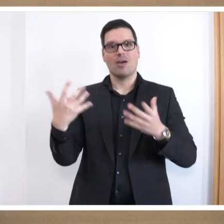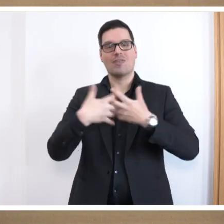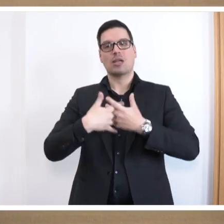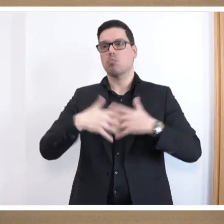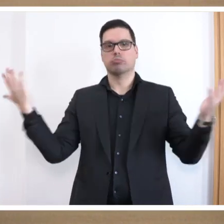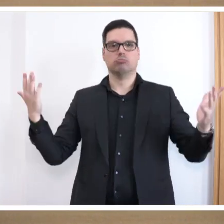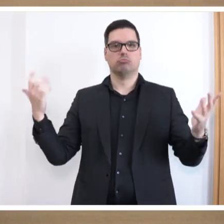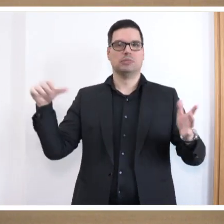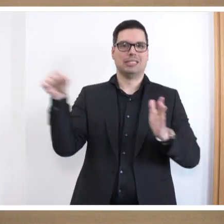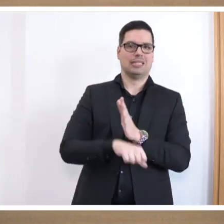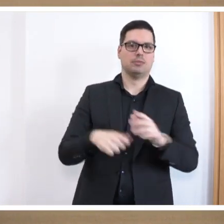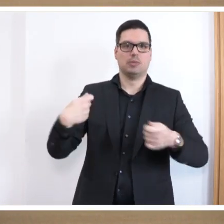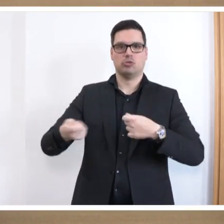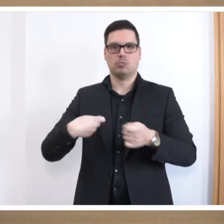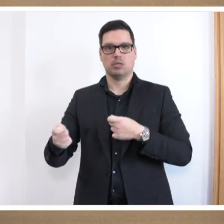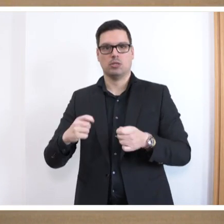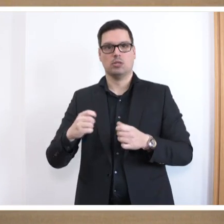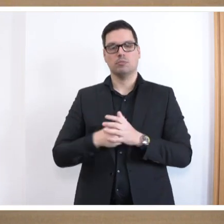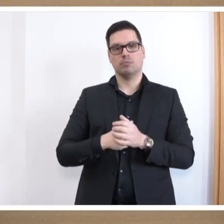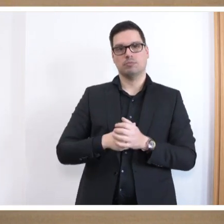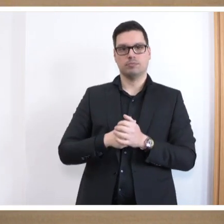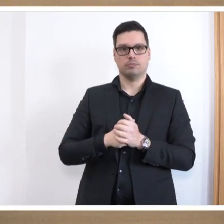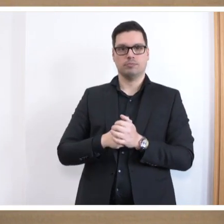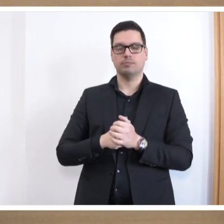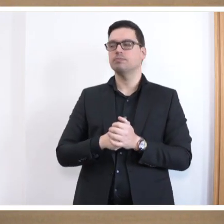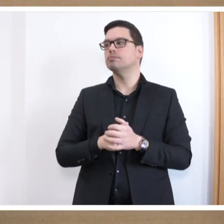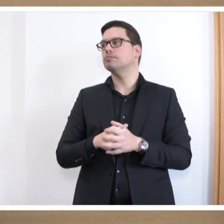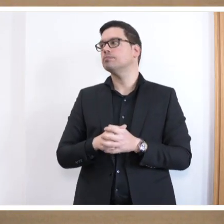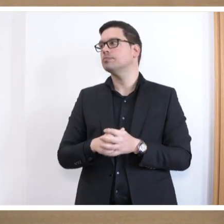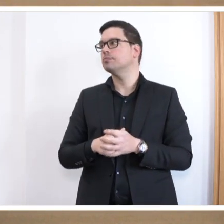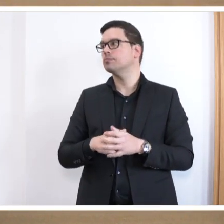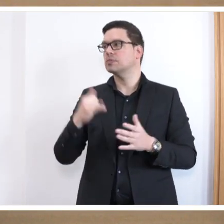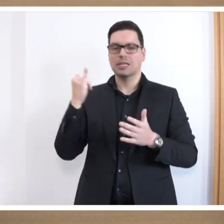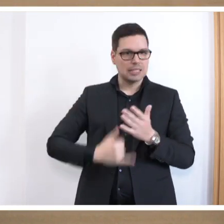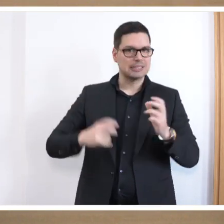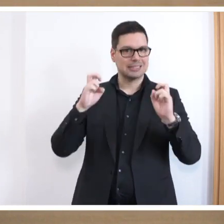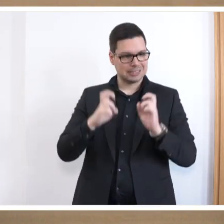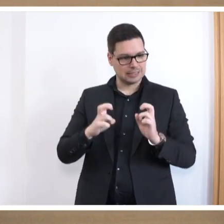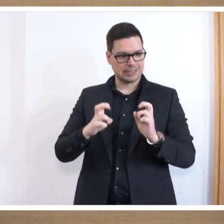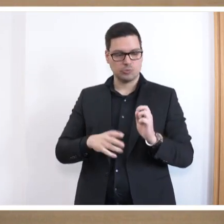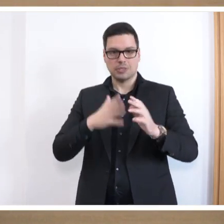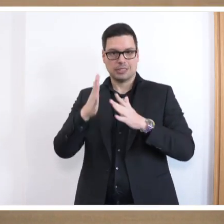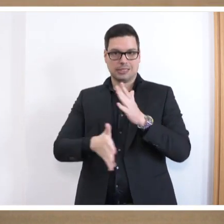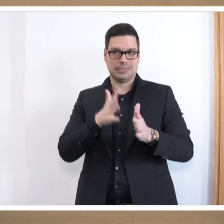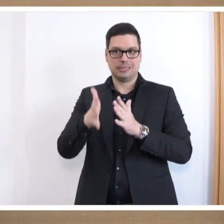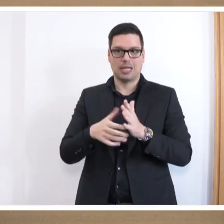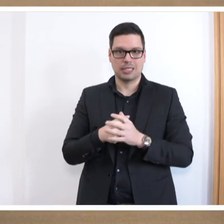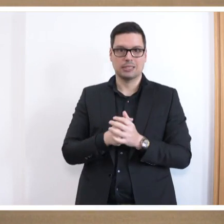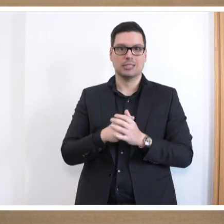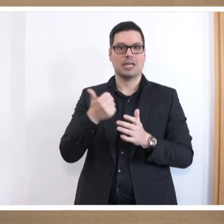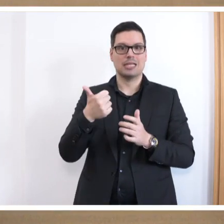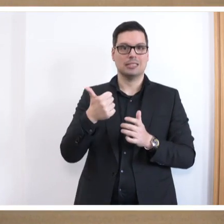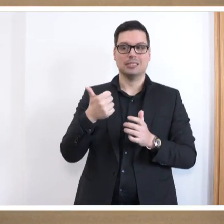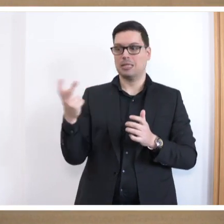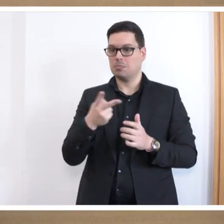Krisenmanagement von Ministerinnen und Kuratoriumsvorsitzenden zu zerstören. Wir haben in der letzten Sitzung hier im Plenum gesagt, mindestens eine der beiden Frauen hat